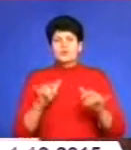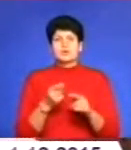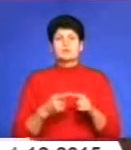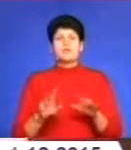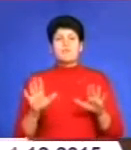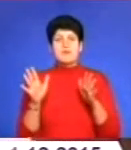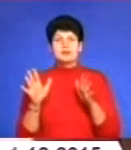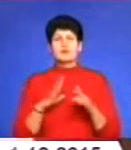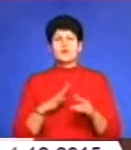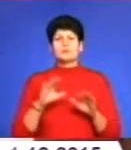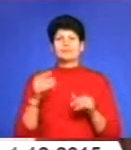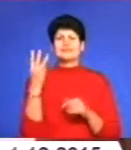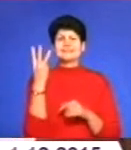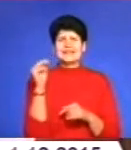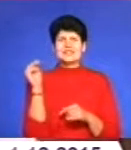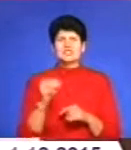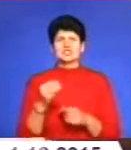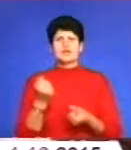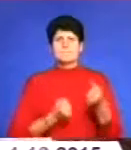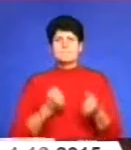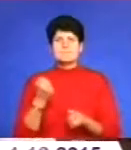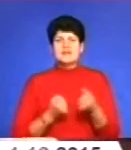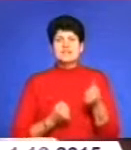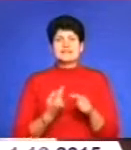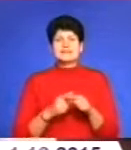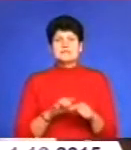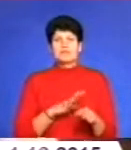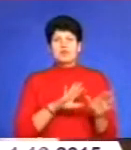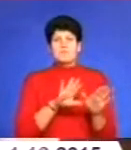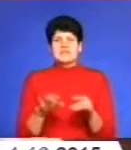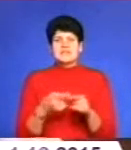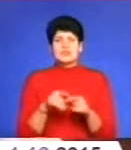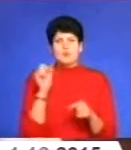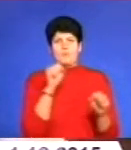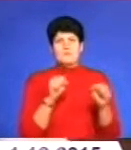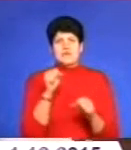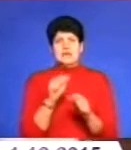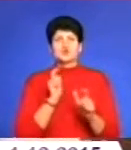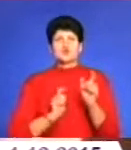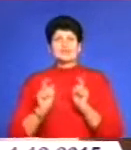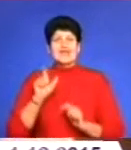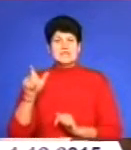і біля трьох тисяч машин поїздку до Януковича. Це зразу було після побиття студентів.